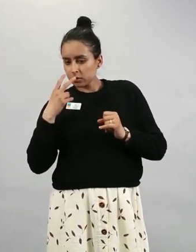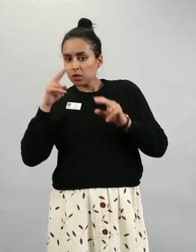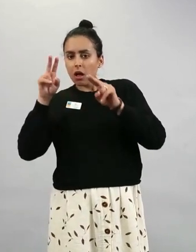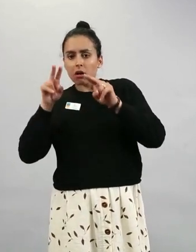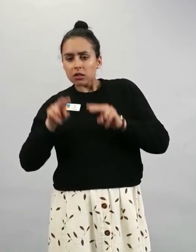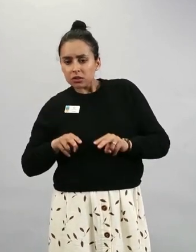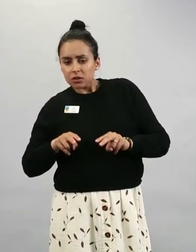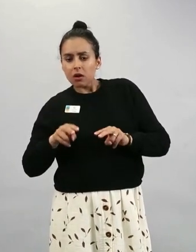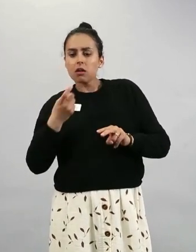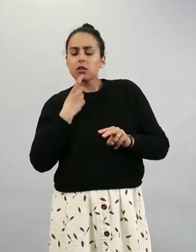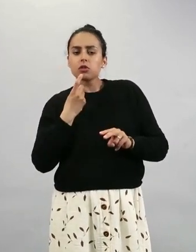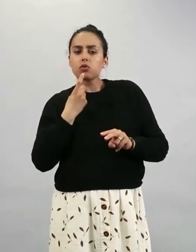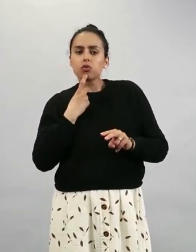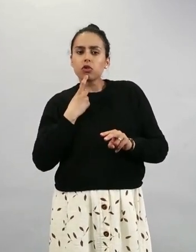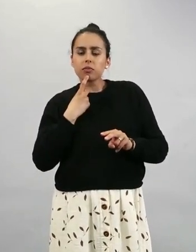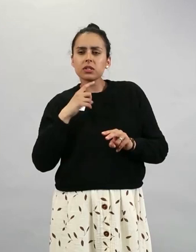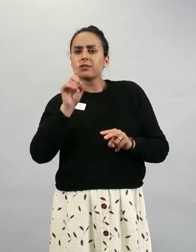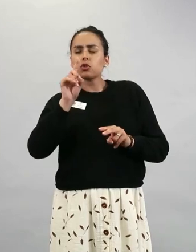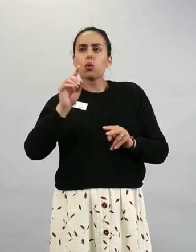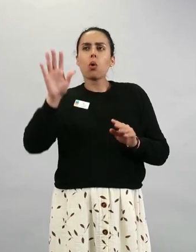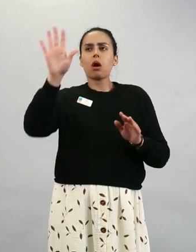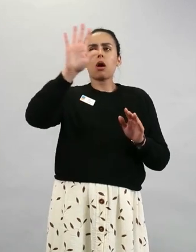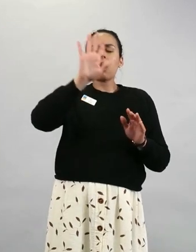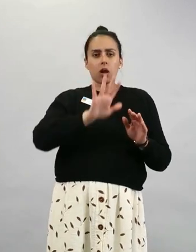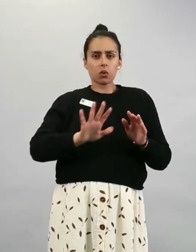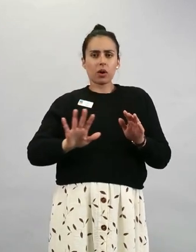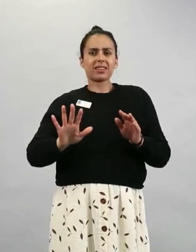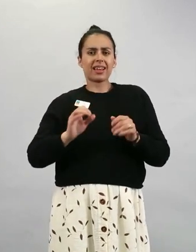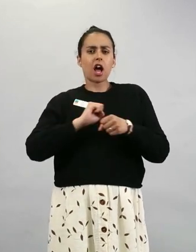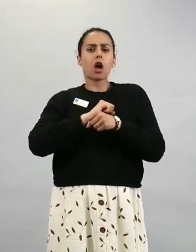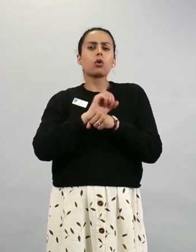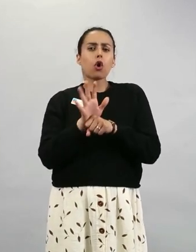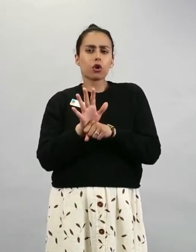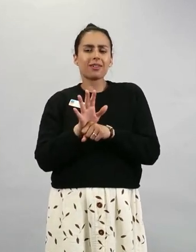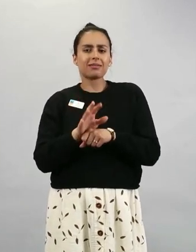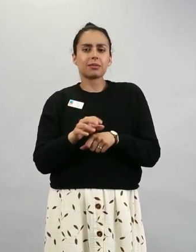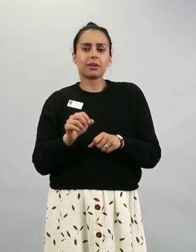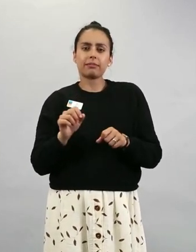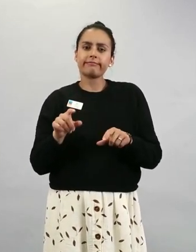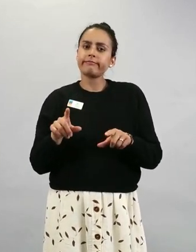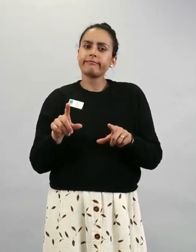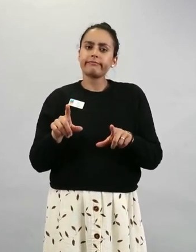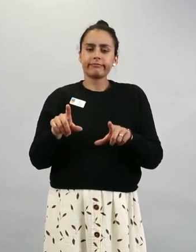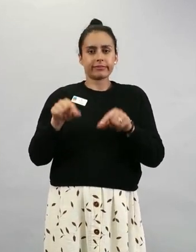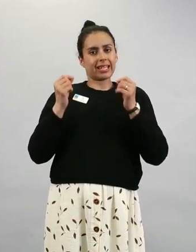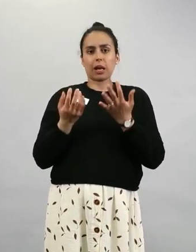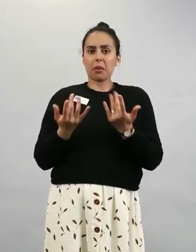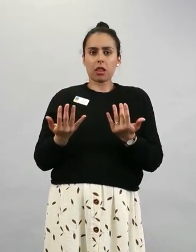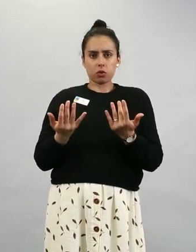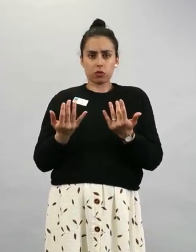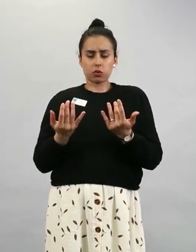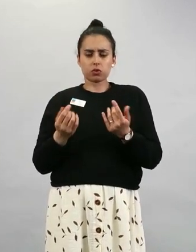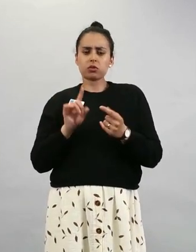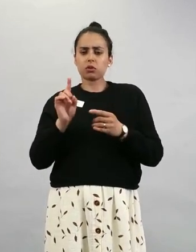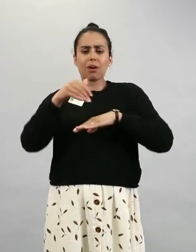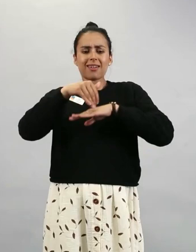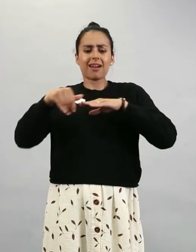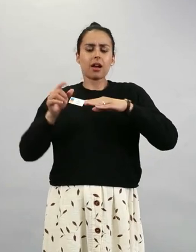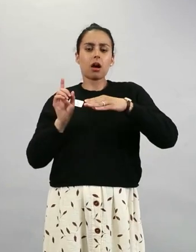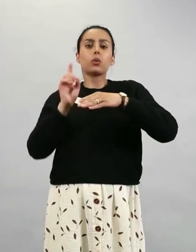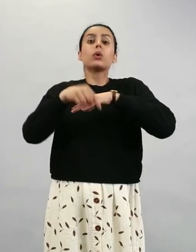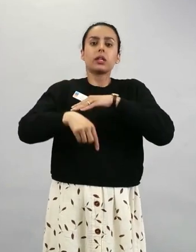missä koronailmaantuvuus olisi ollut yli tietyn rajan. Ja jos on, niin tietyt